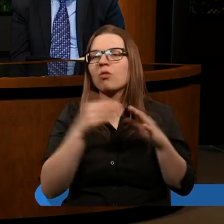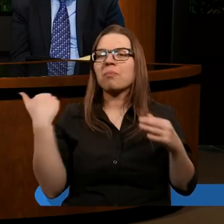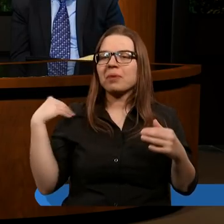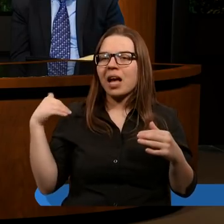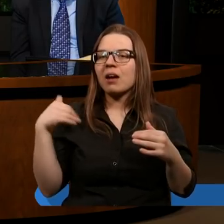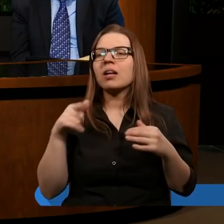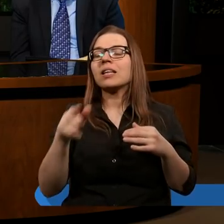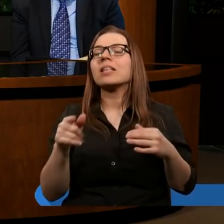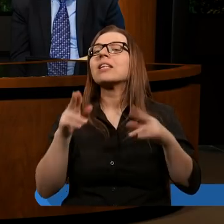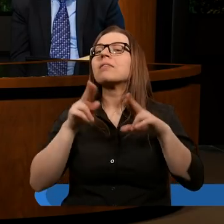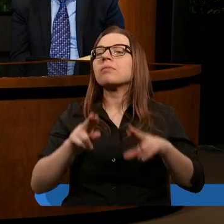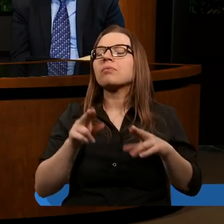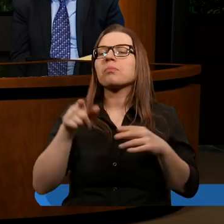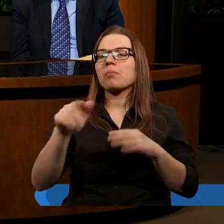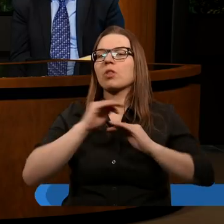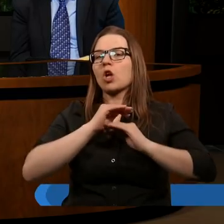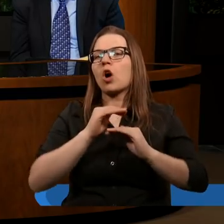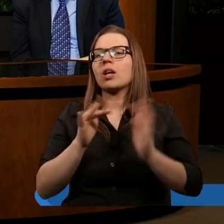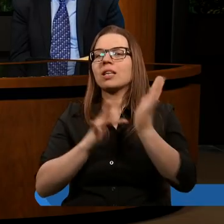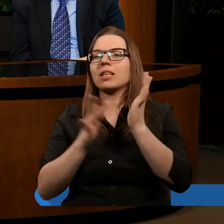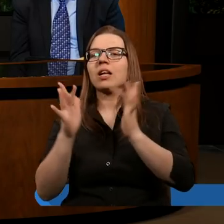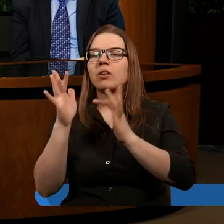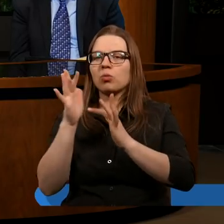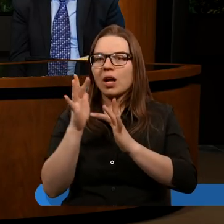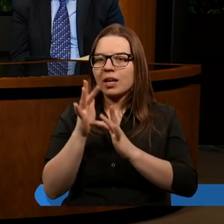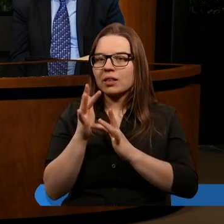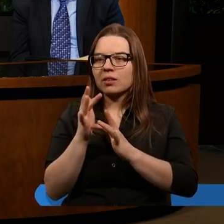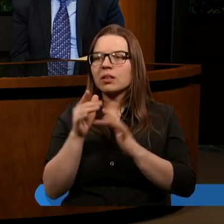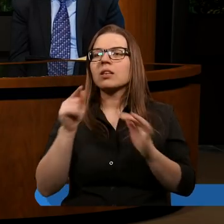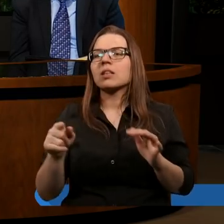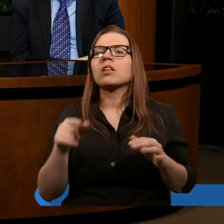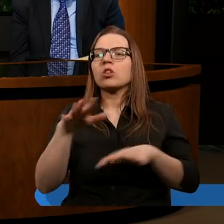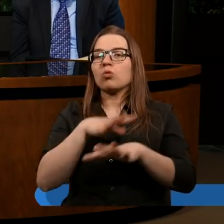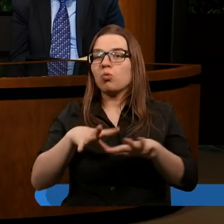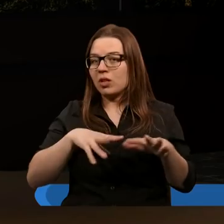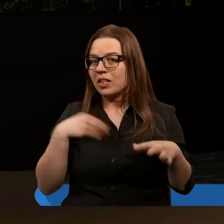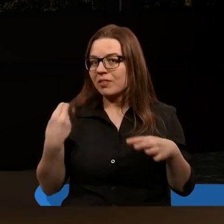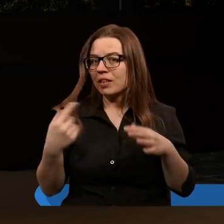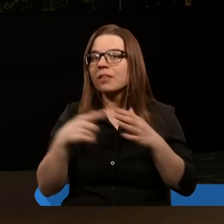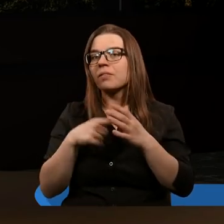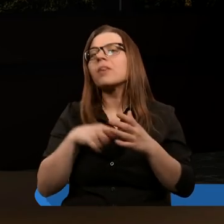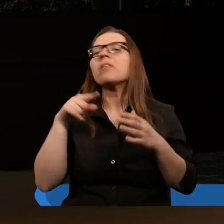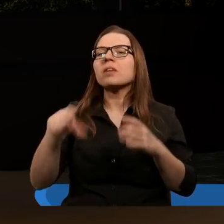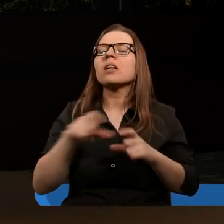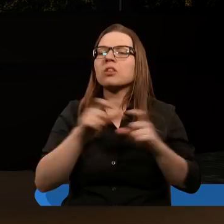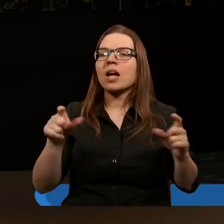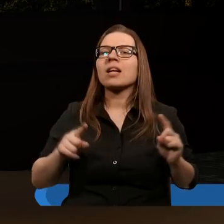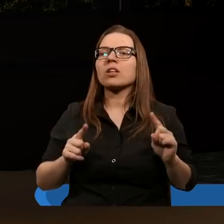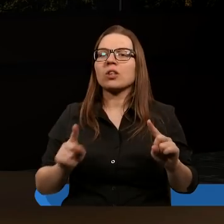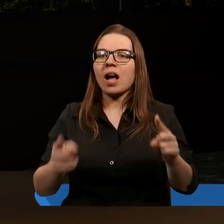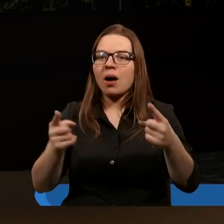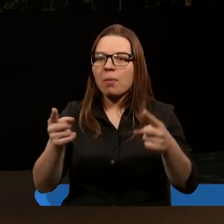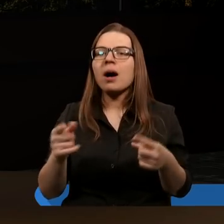to jednak zostaje ta ochrona Jezusa i ta wiara, ten Duch Święty, który nawet w tych czasach działa